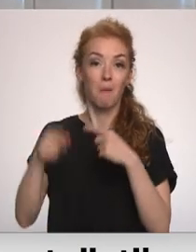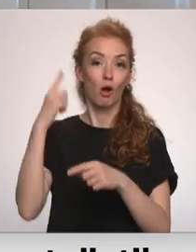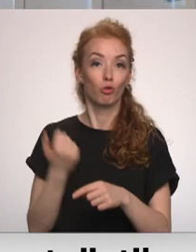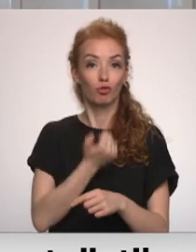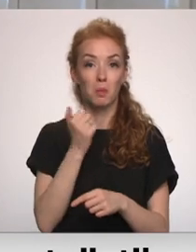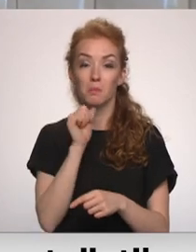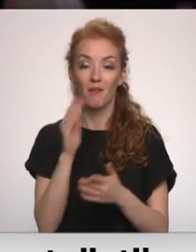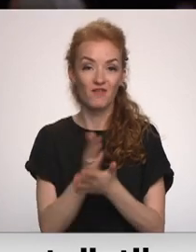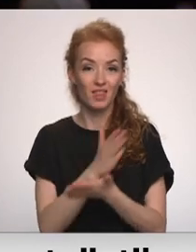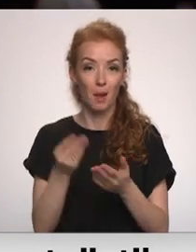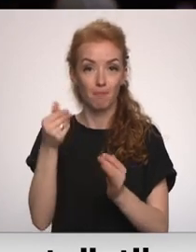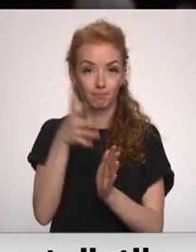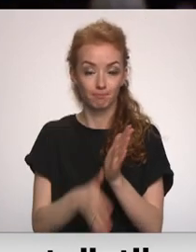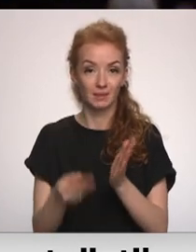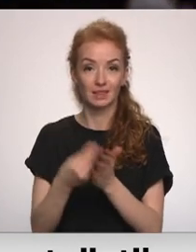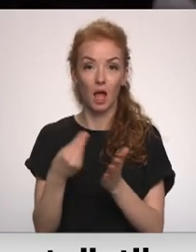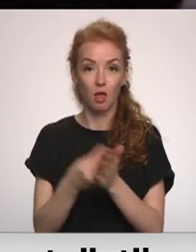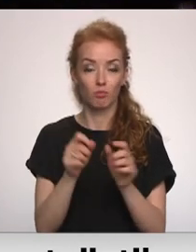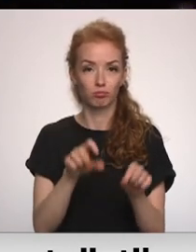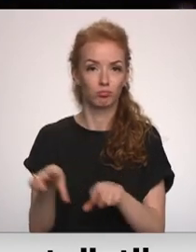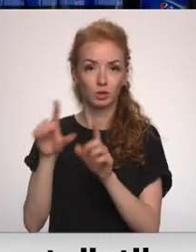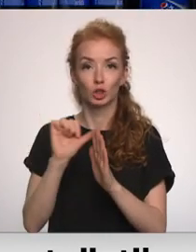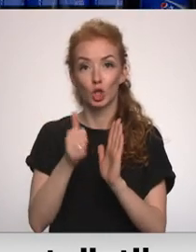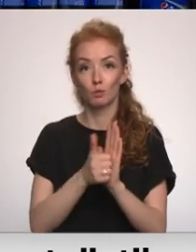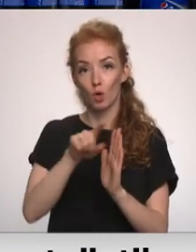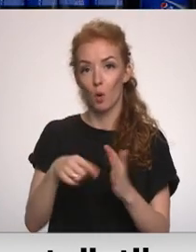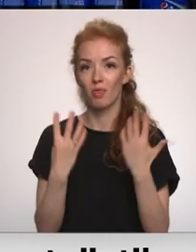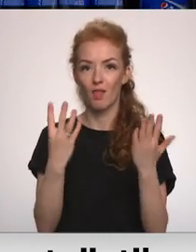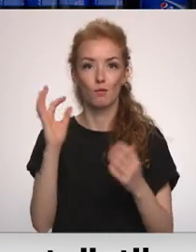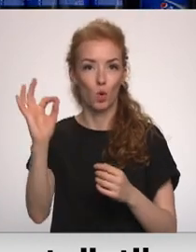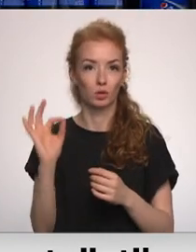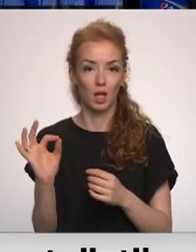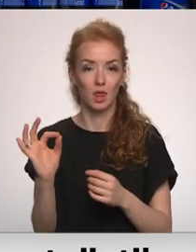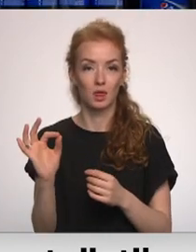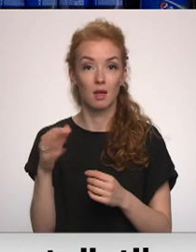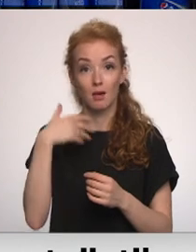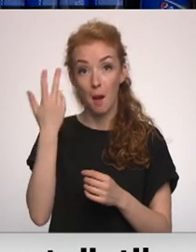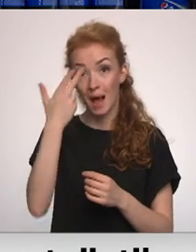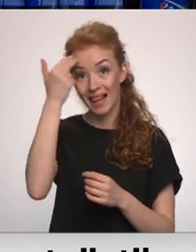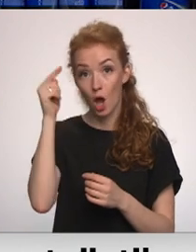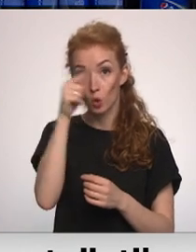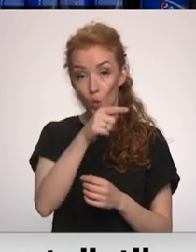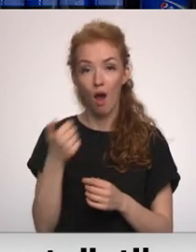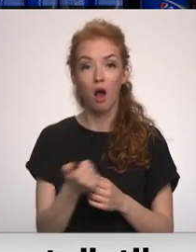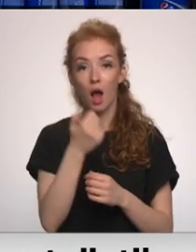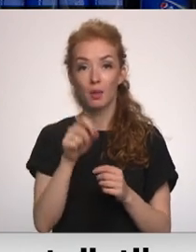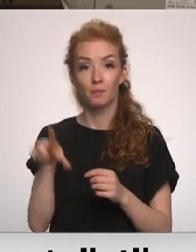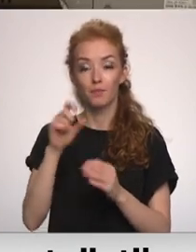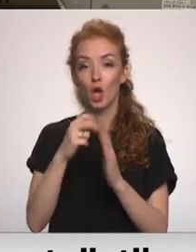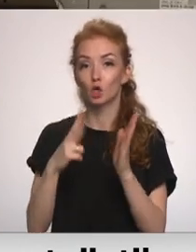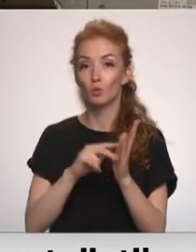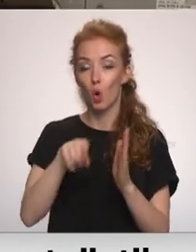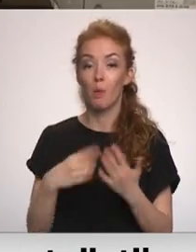māju, vidējais patēriņa cenu līmenis palielinājās par 16,9%, kamēr Lietuvā gada inflācija bija 18